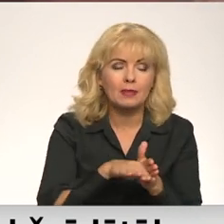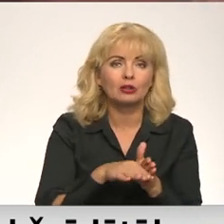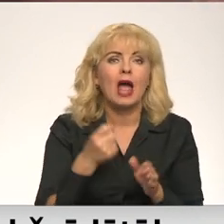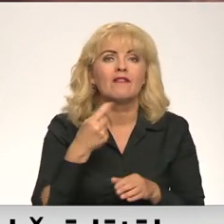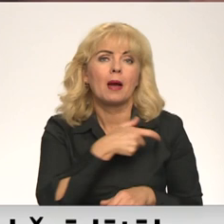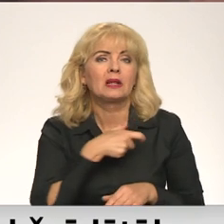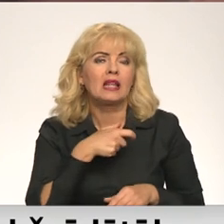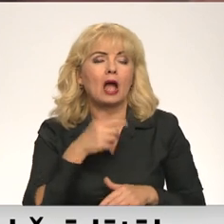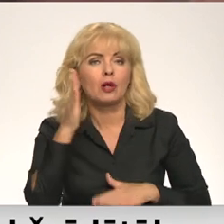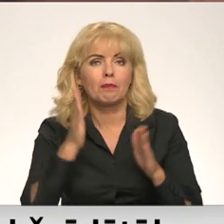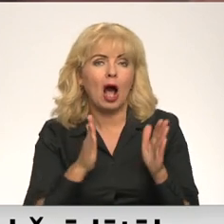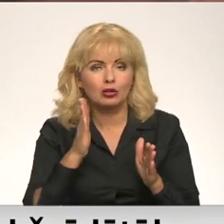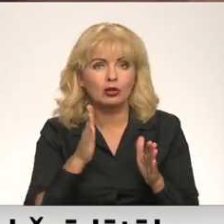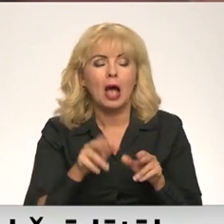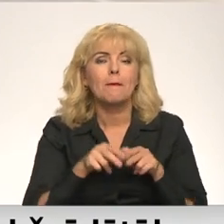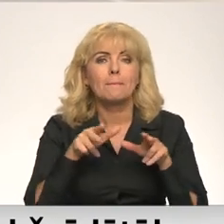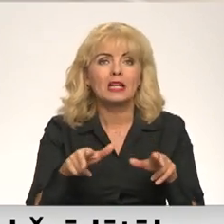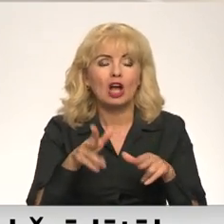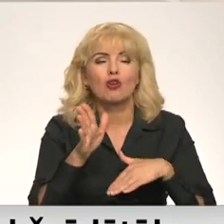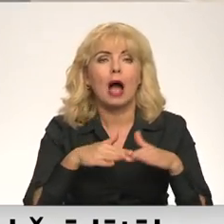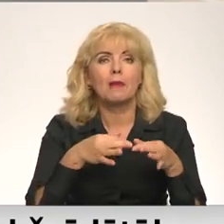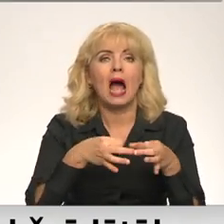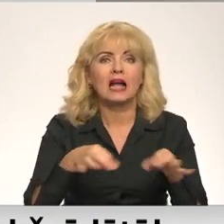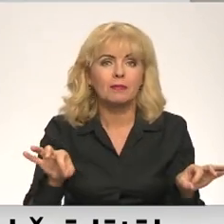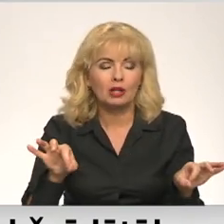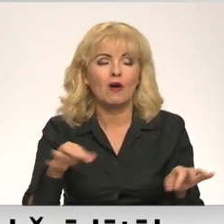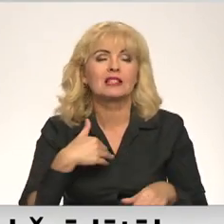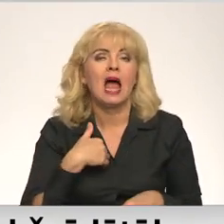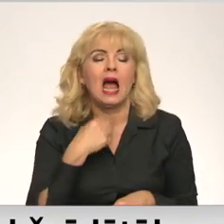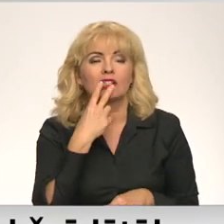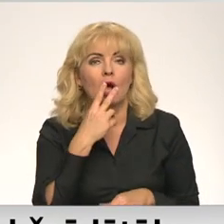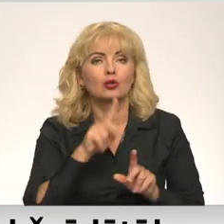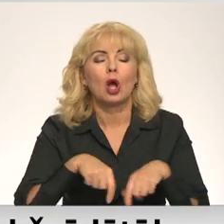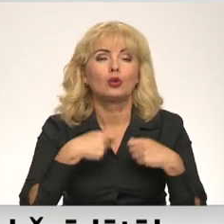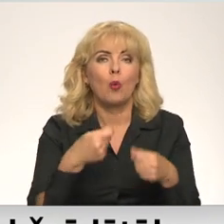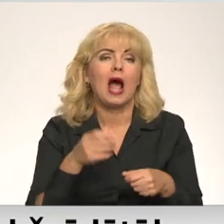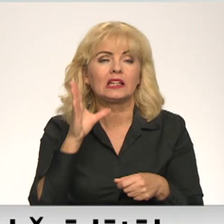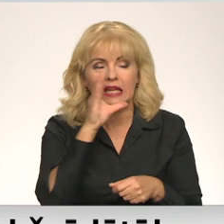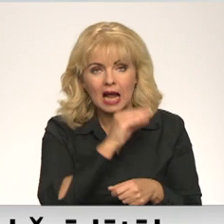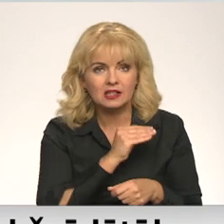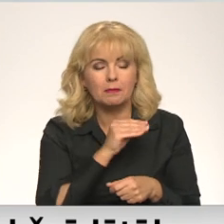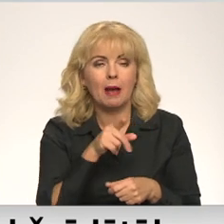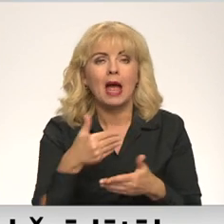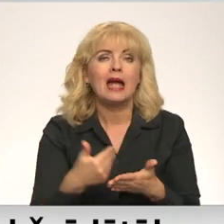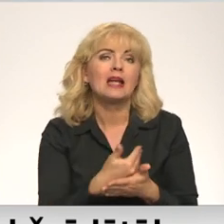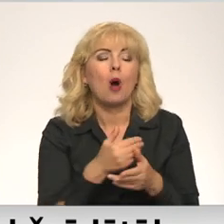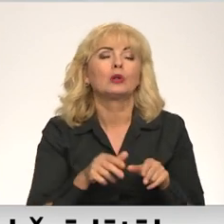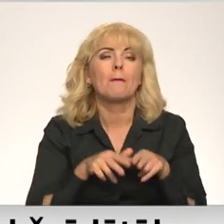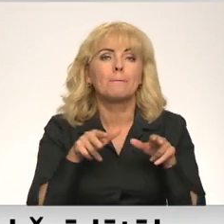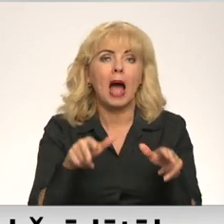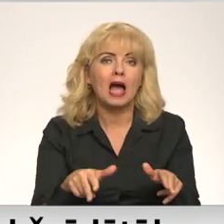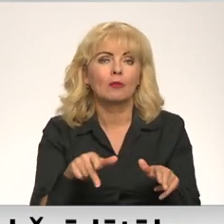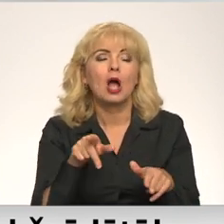par priekšsētājus no amata atbrīvots. Es uzskatu, ka dodot iespēju strādāt jaunam mēram,